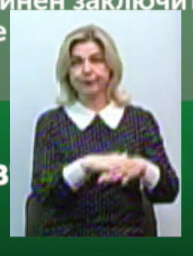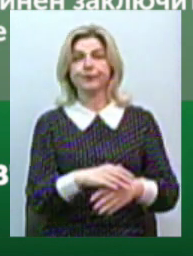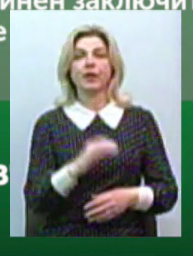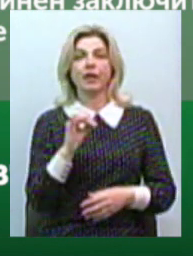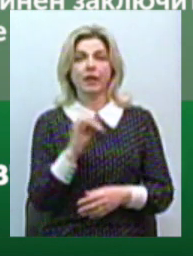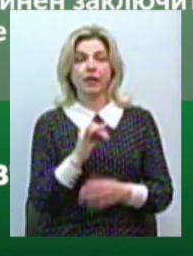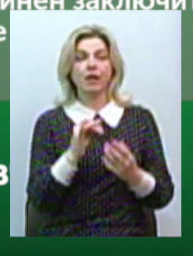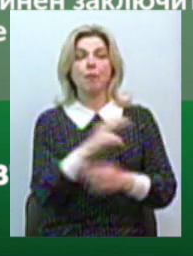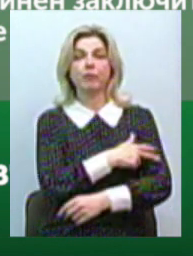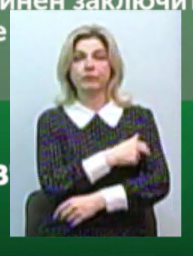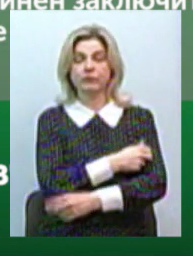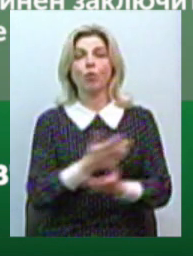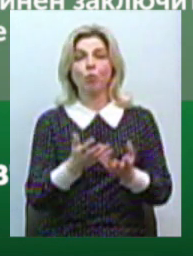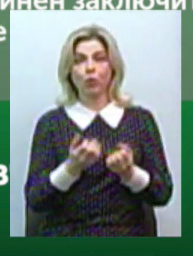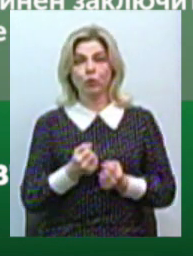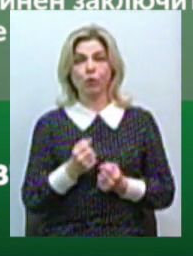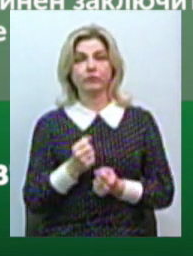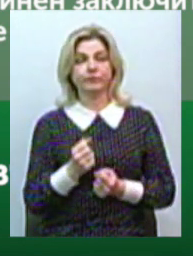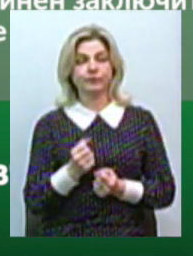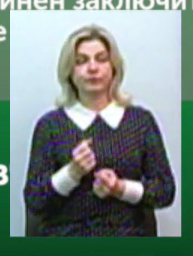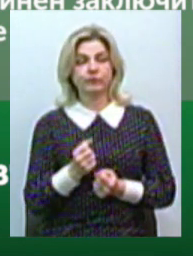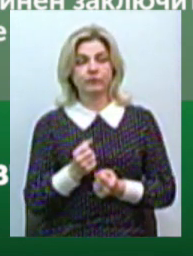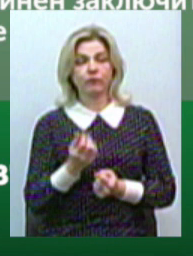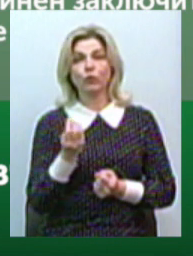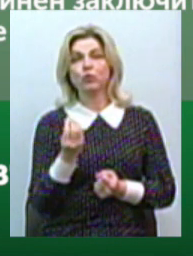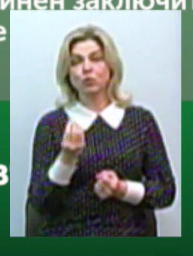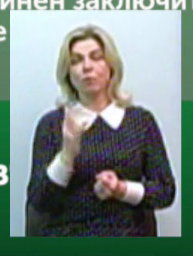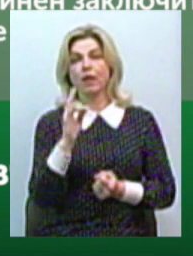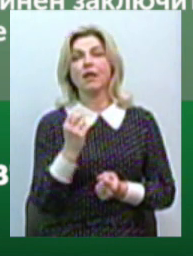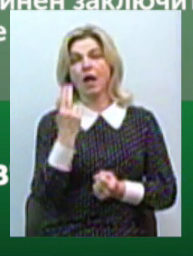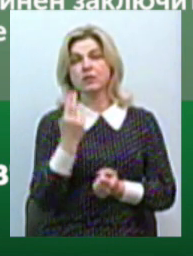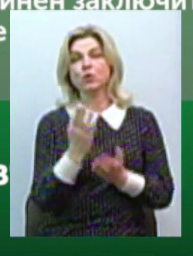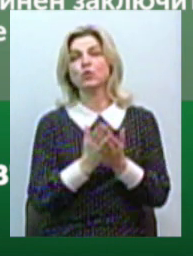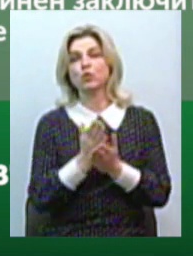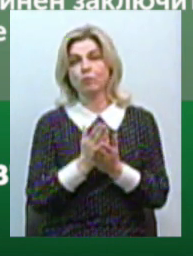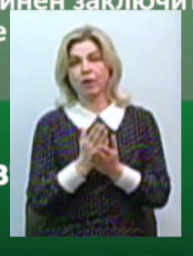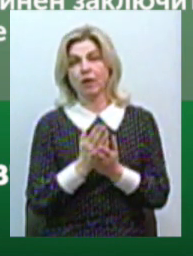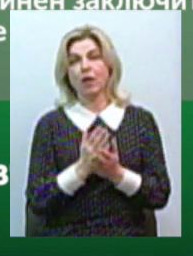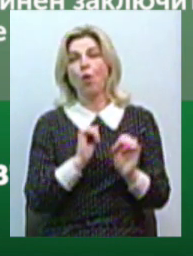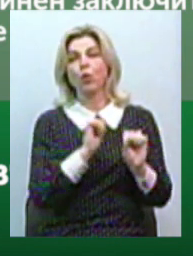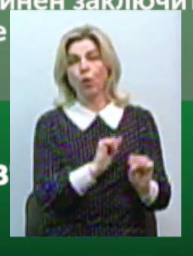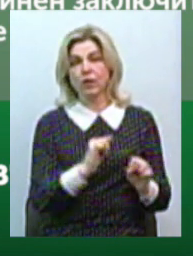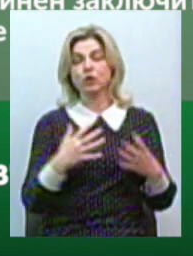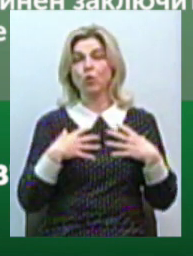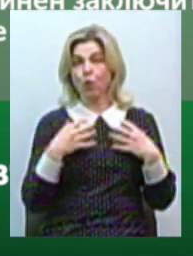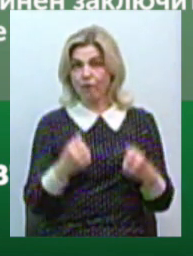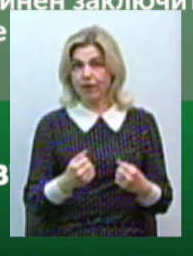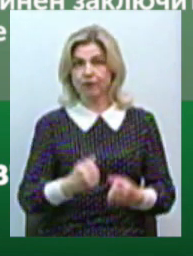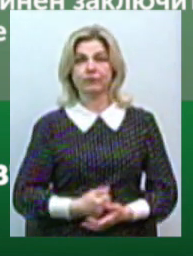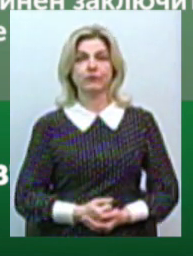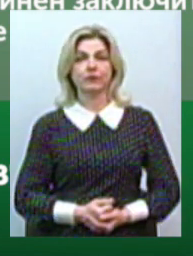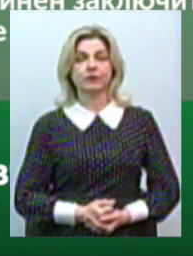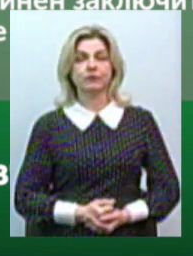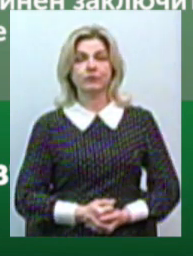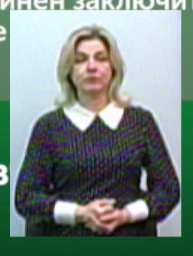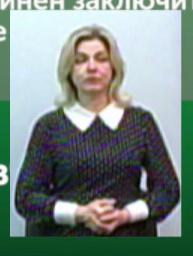і заклад отримує ще якусь суму з національною службою здоров'я. І заклад